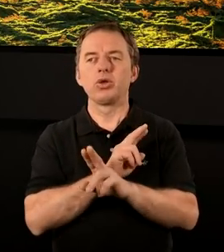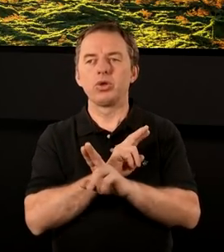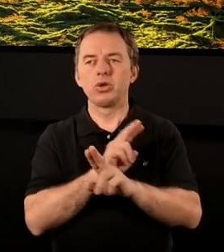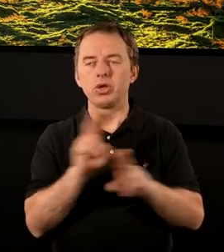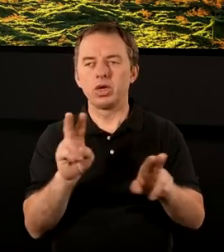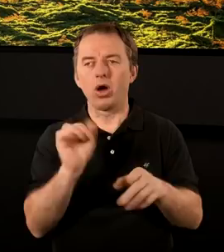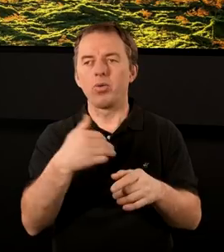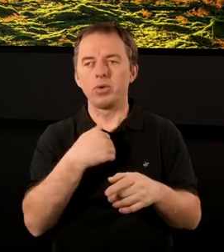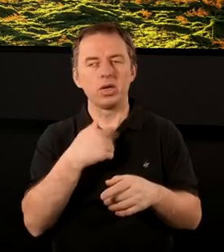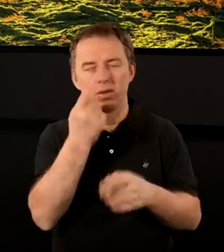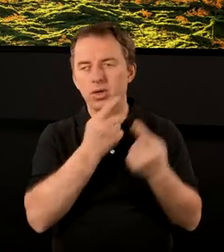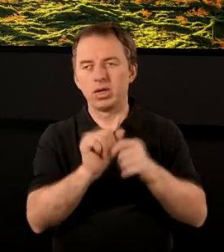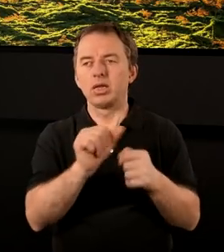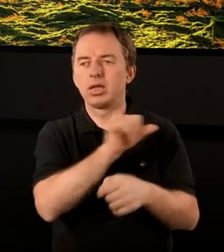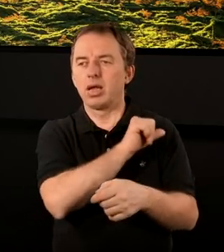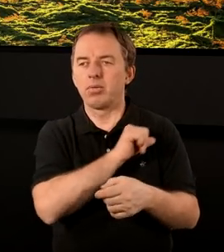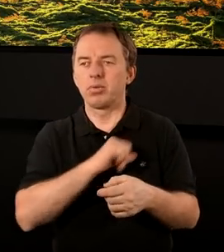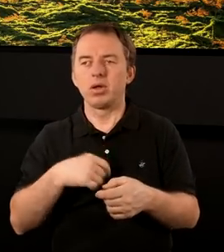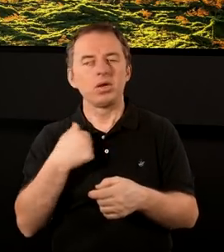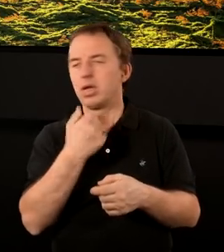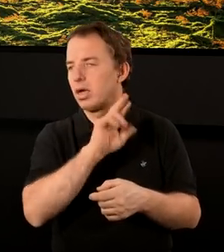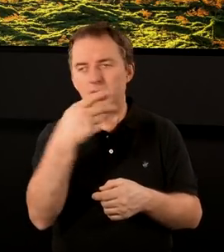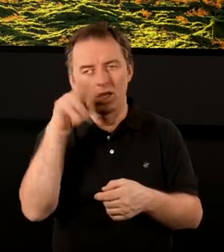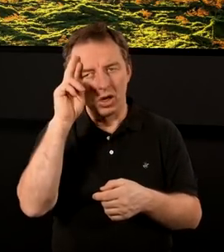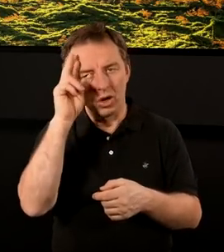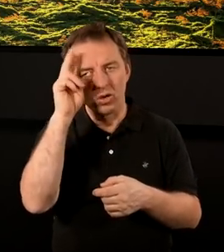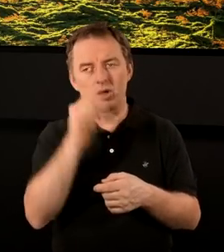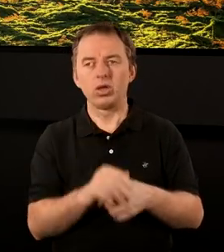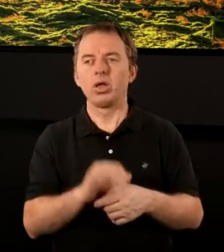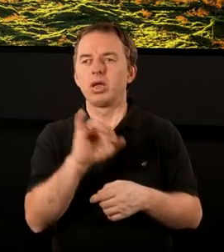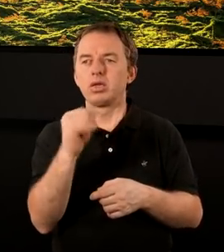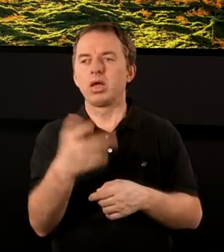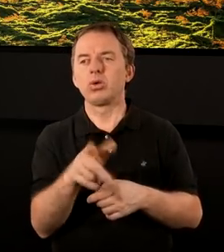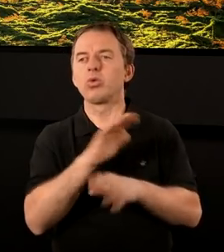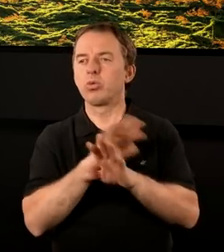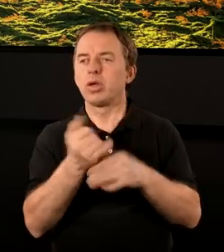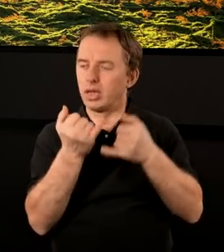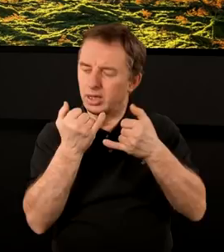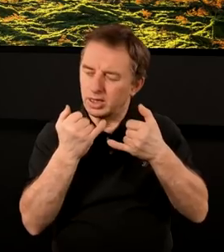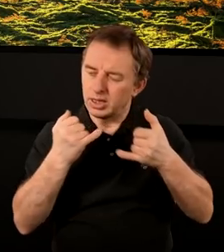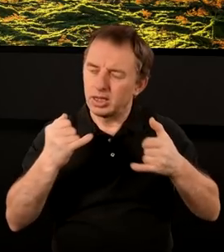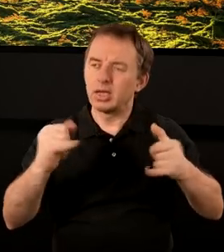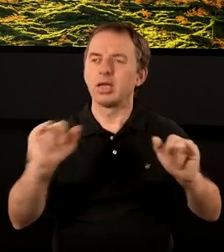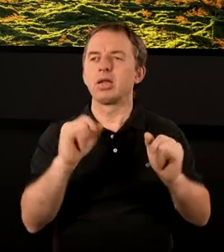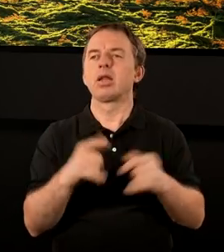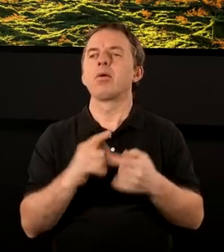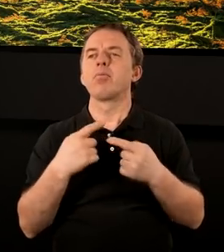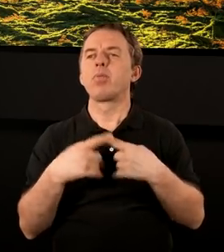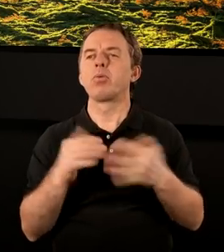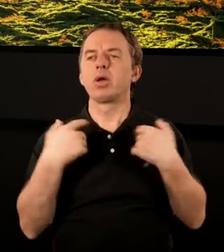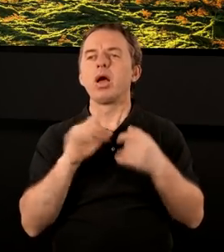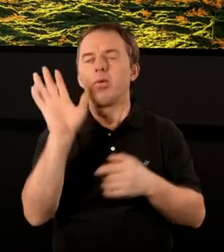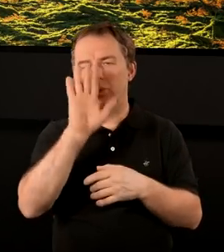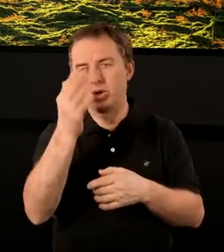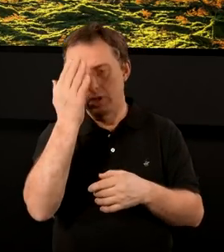Nikt o mnie nie myśli. Jestem sam. Nikt mnie nie rozumie. Ja dostaję zupełnie inną informację.